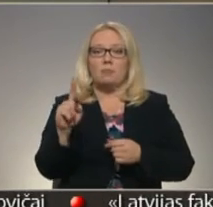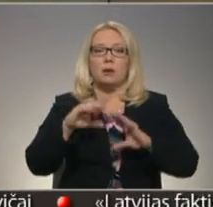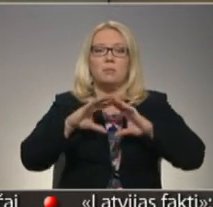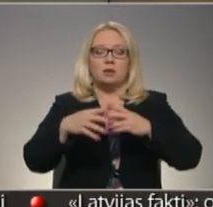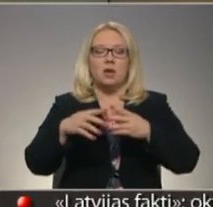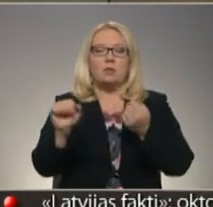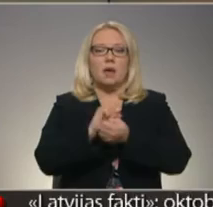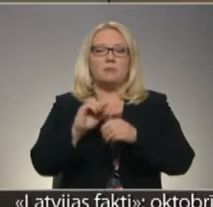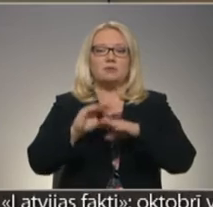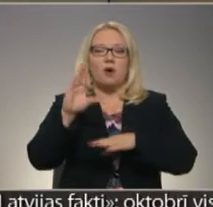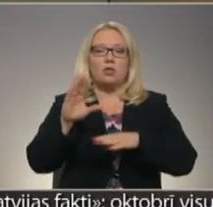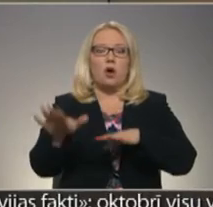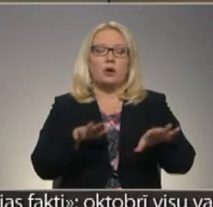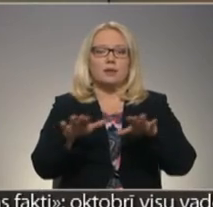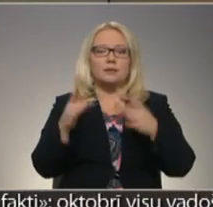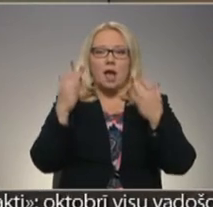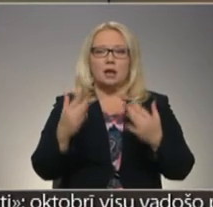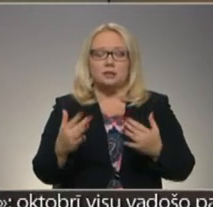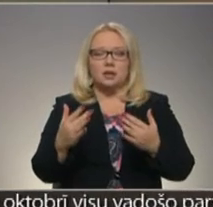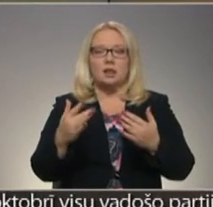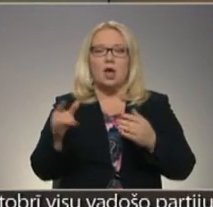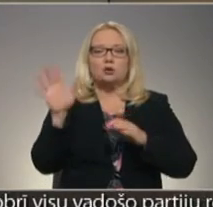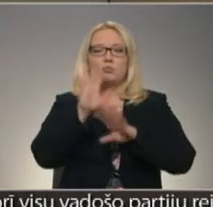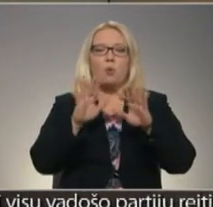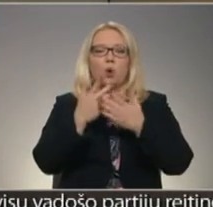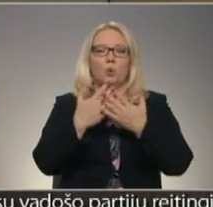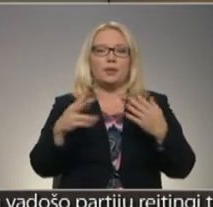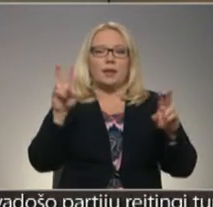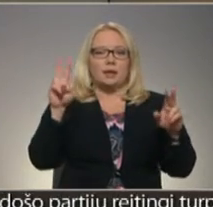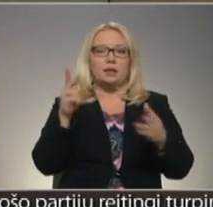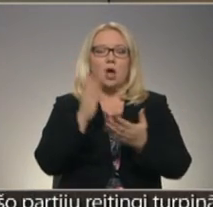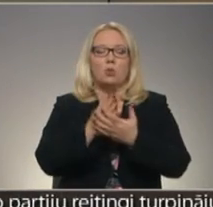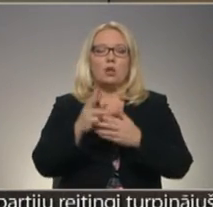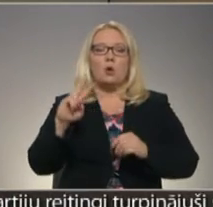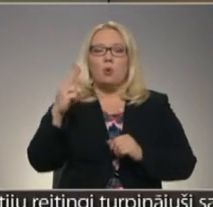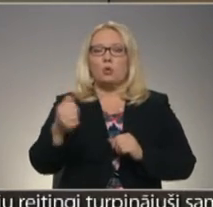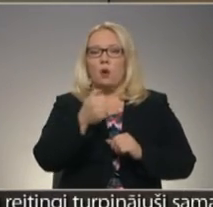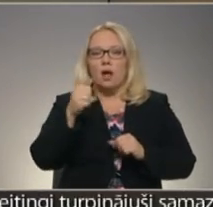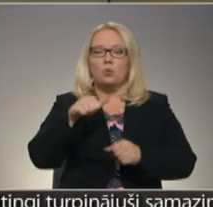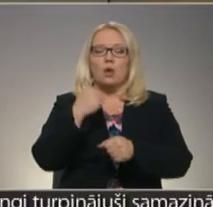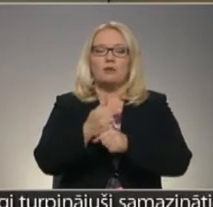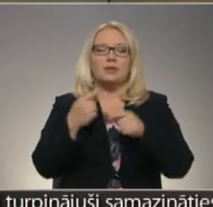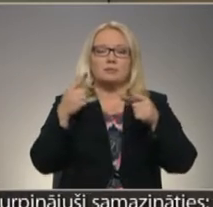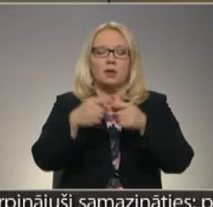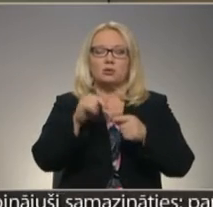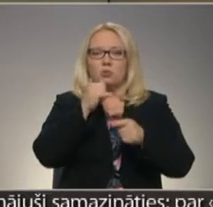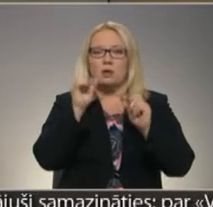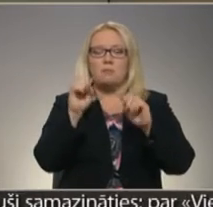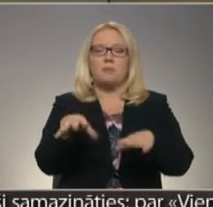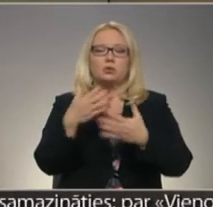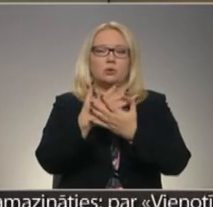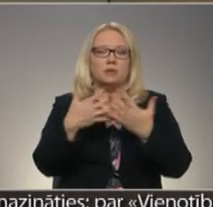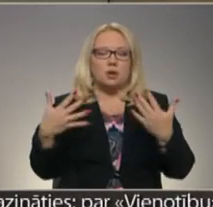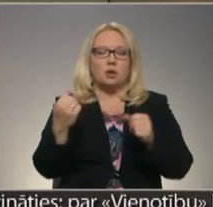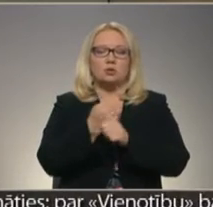Pasaules Dabas Fonda organizētā akcija Spoku tīkli. Tā notiek otro gadu, un galvenais mērķis ir atrast ūdenī pamestos tīklus,